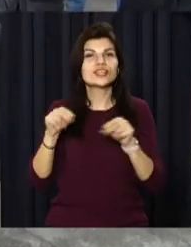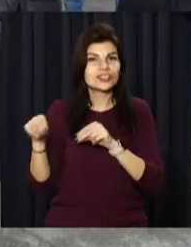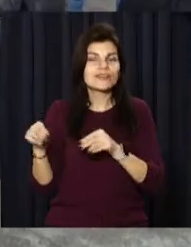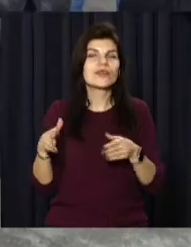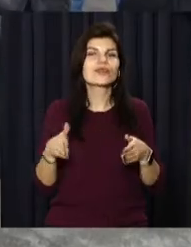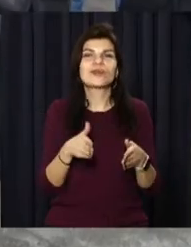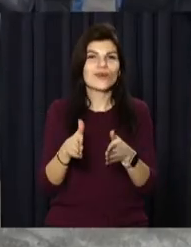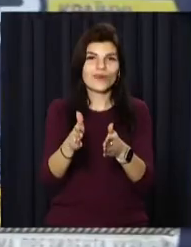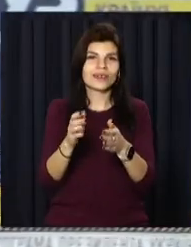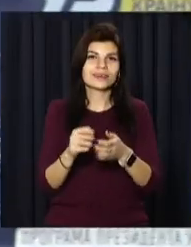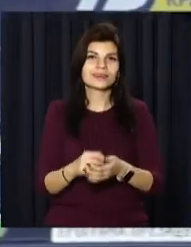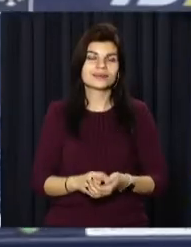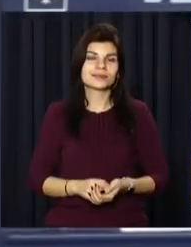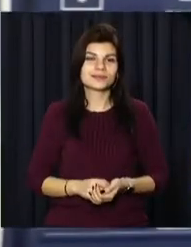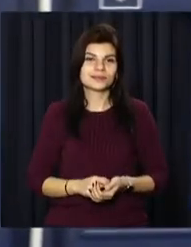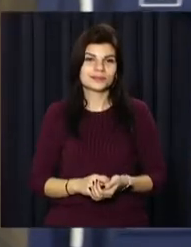дороги!